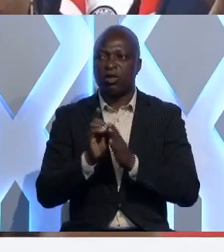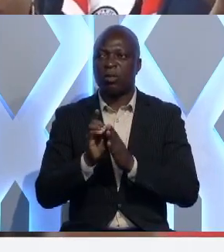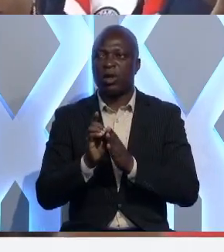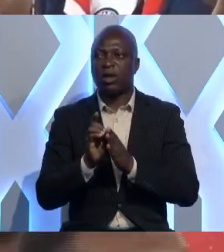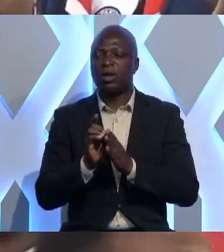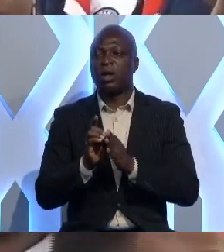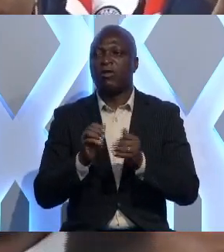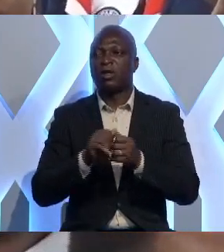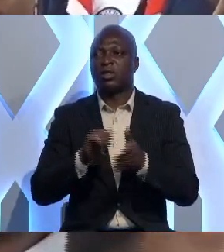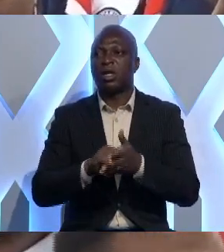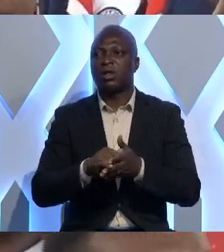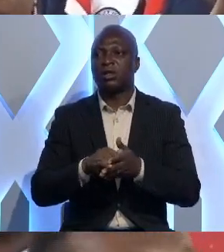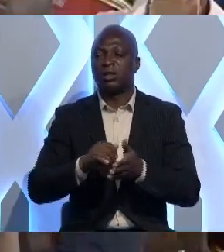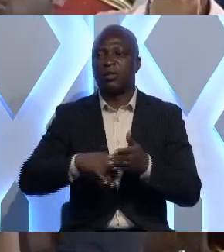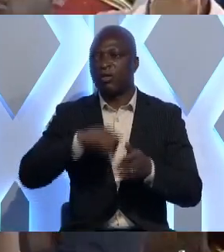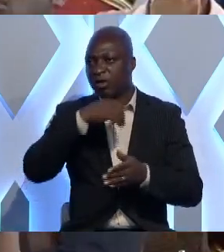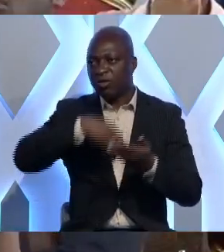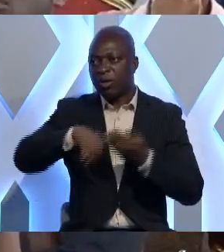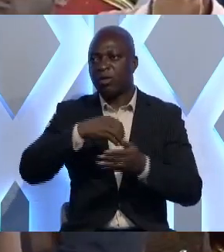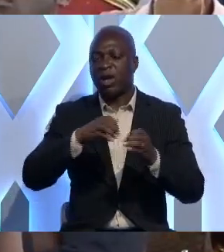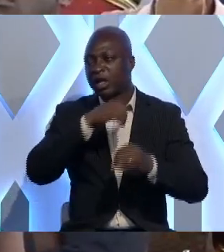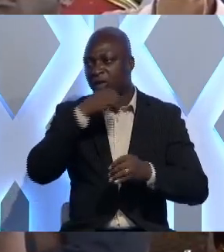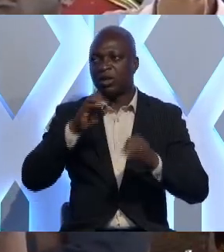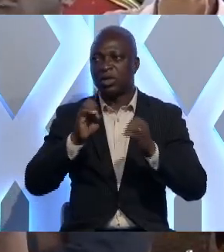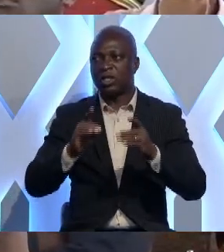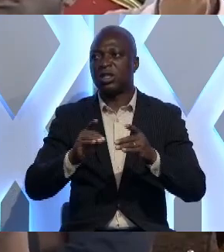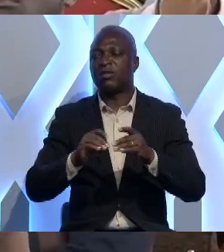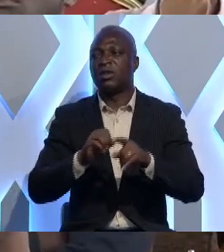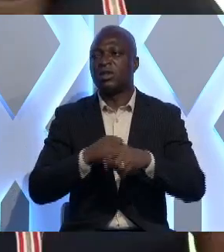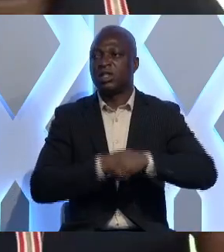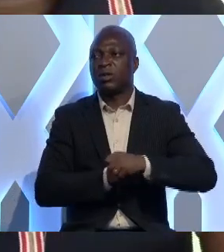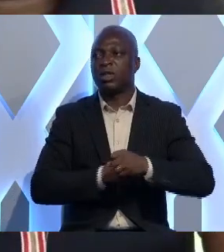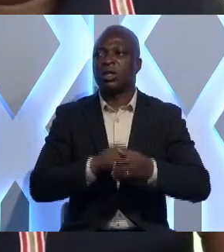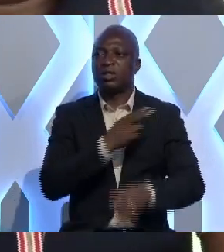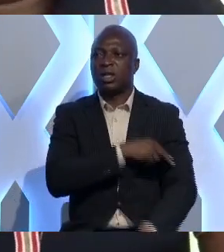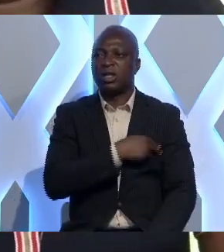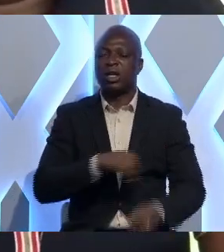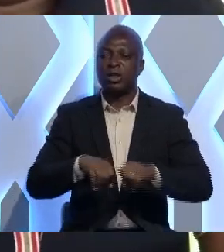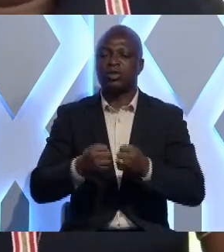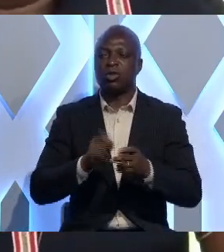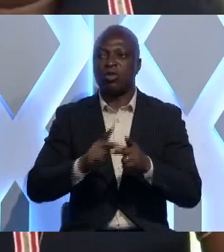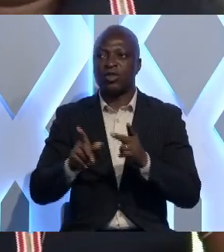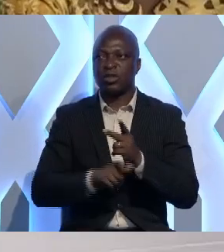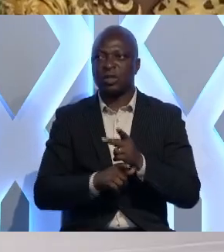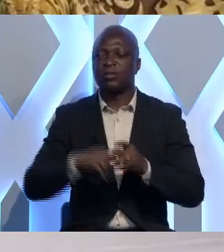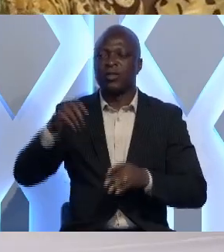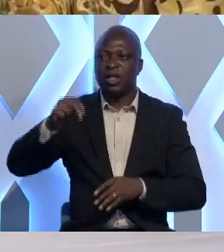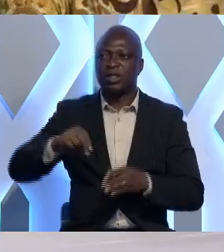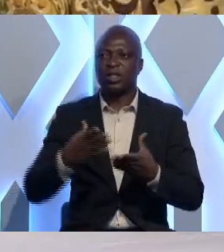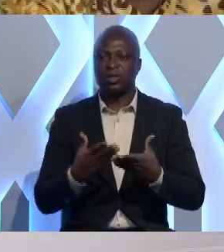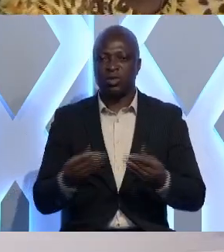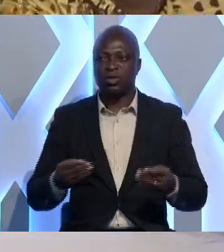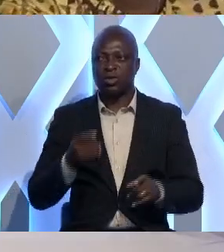enjeux environnementaux, agricoles, éducatifs, sécuritaires, sanitaires et socioprofessionnels nécessitent des solutions